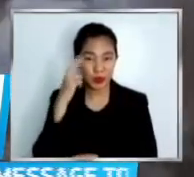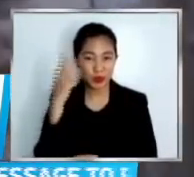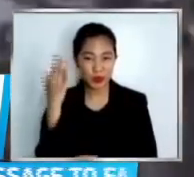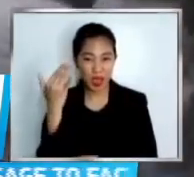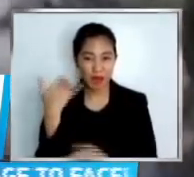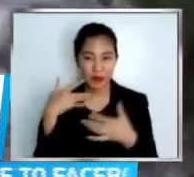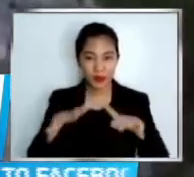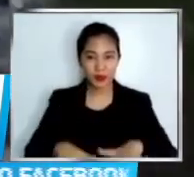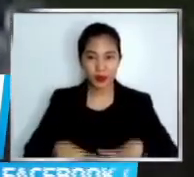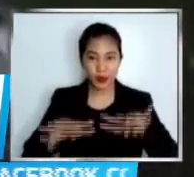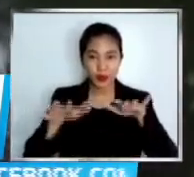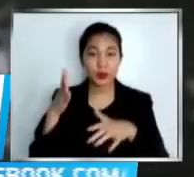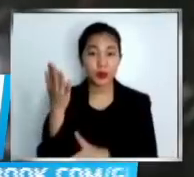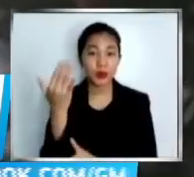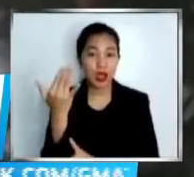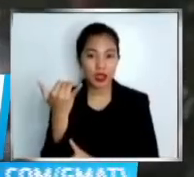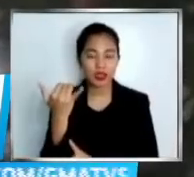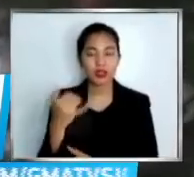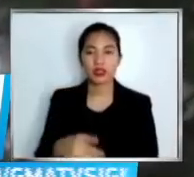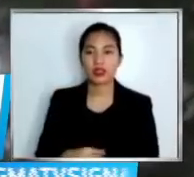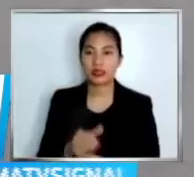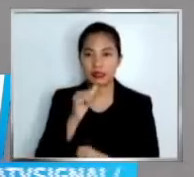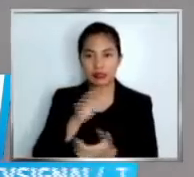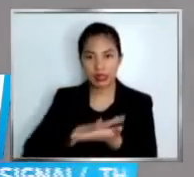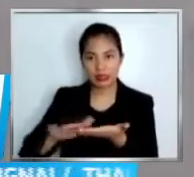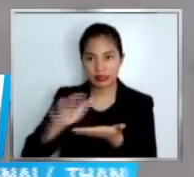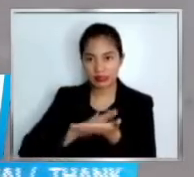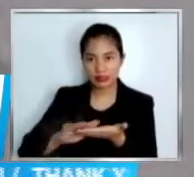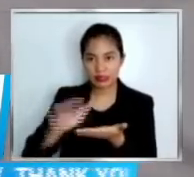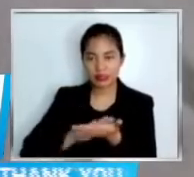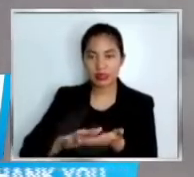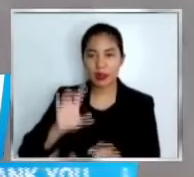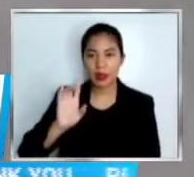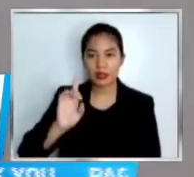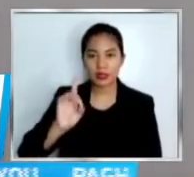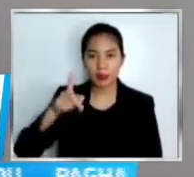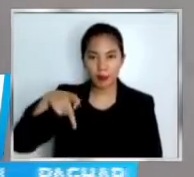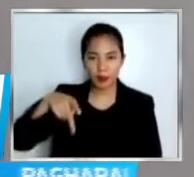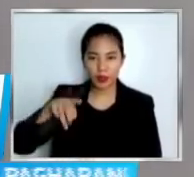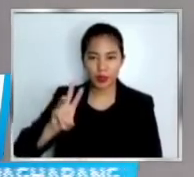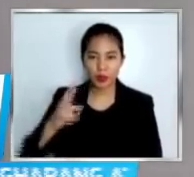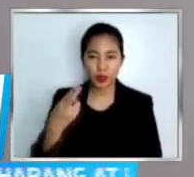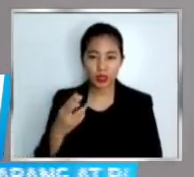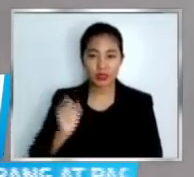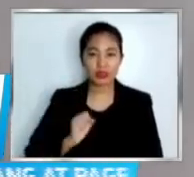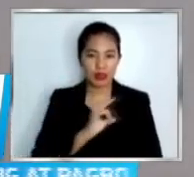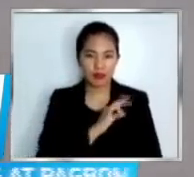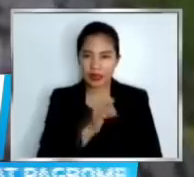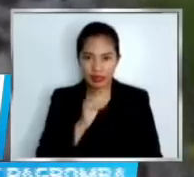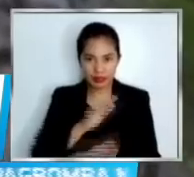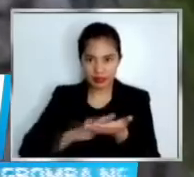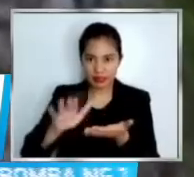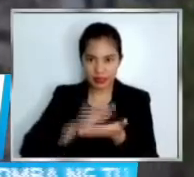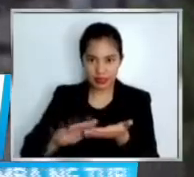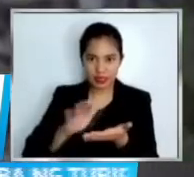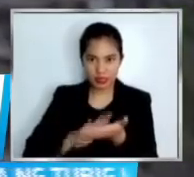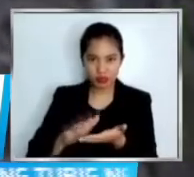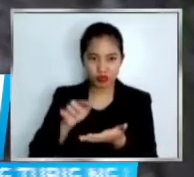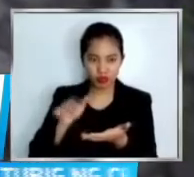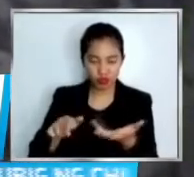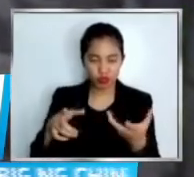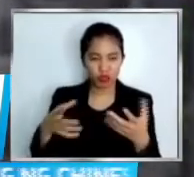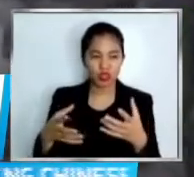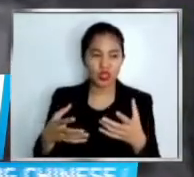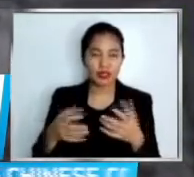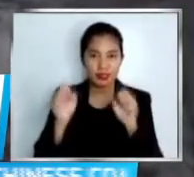hindi na umano na linis ng mga tauhan ng DPWH ang drainage matapos ang konstruksyon nito. Sinusubukan pa